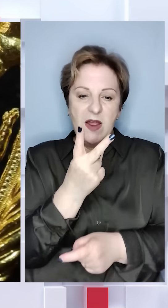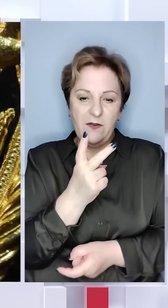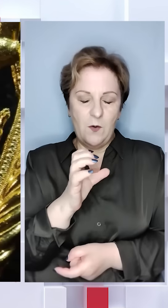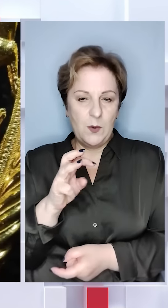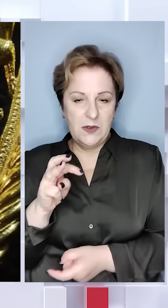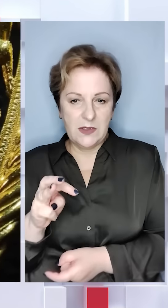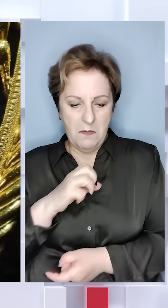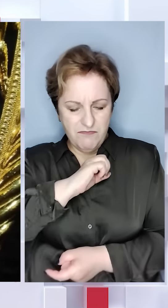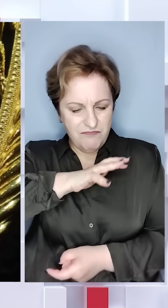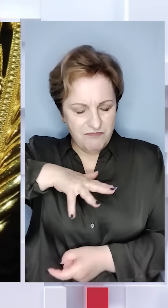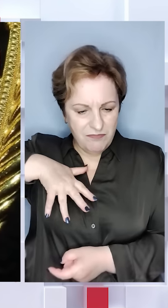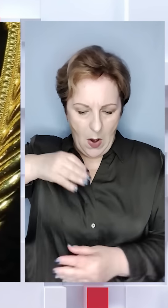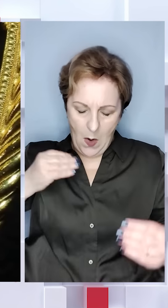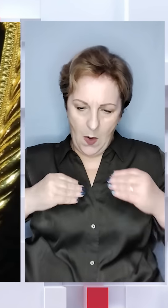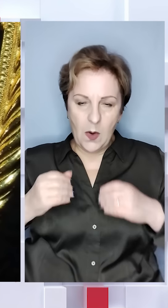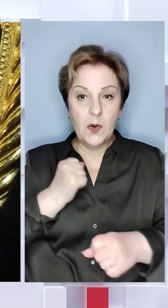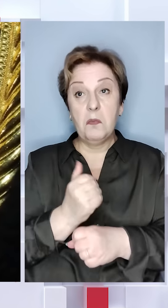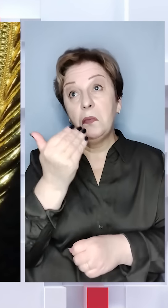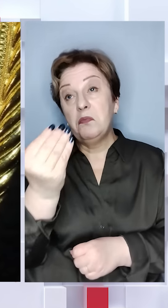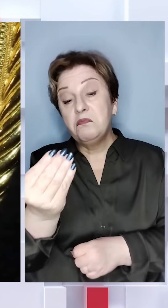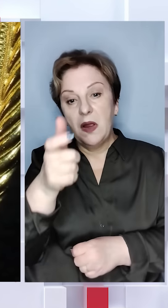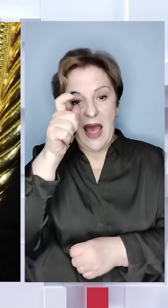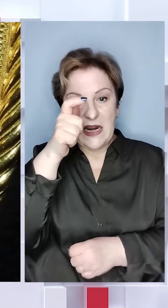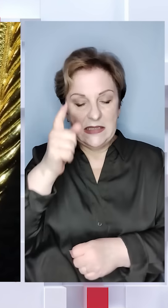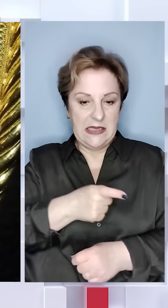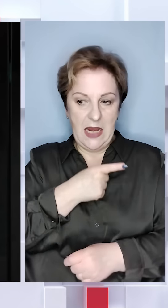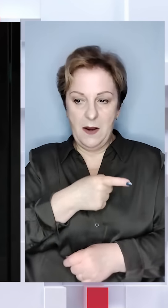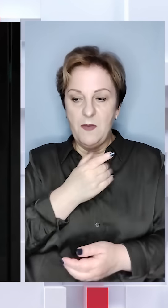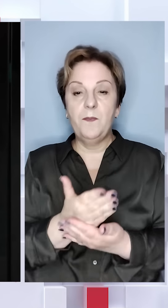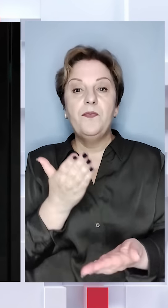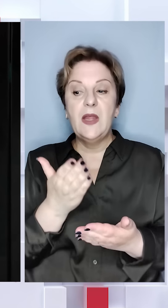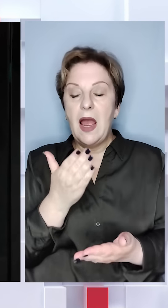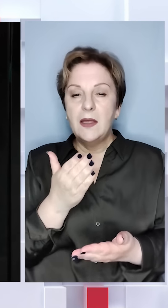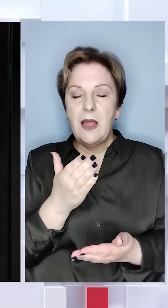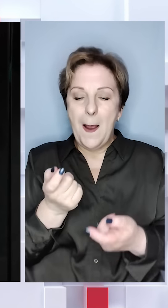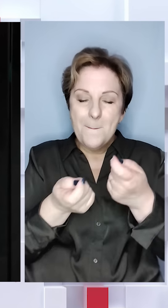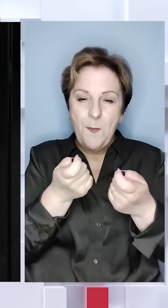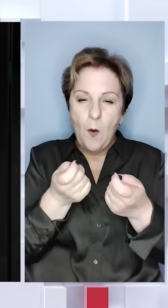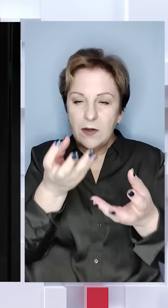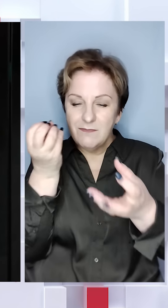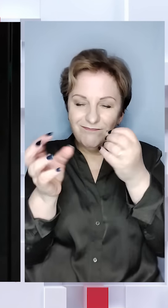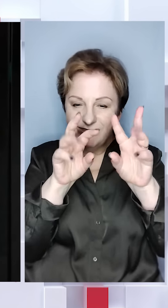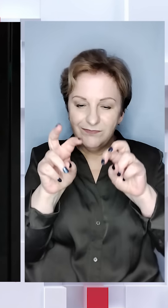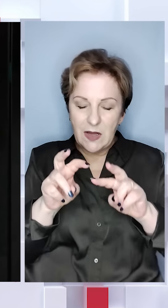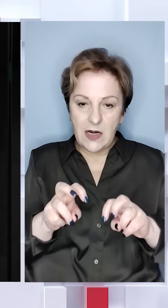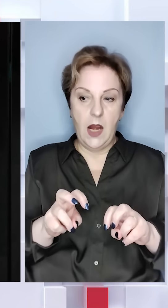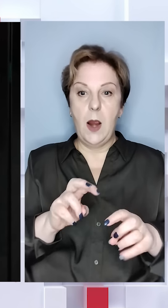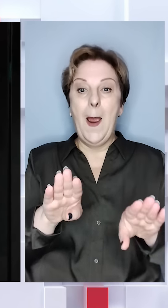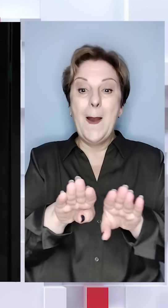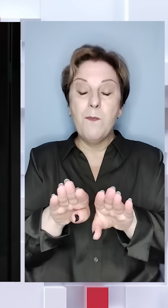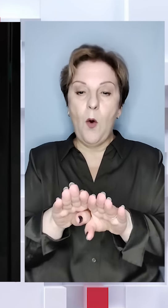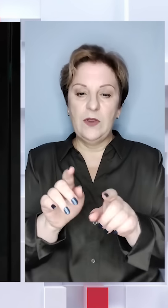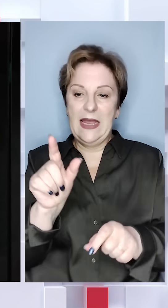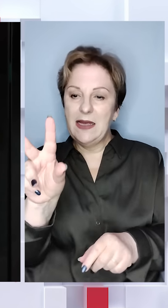двох сантиметрів. Робота, ймовірно, грецьких майстрів. Якщо її по деталям розібрати, то, в принципі, по